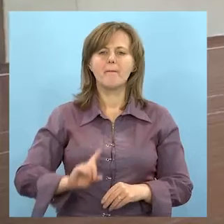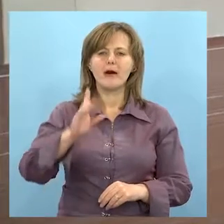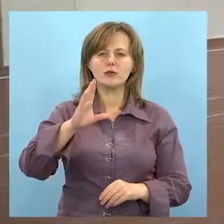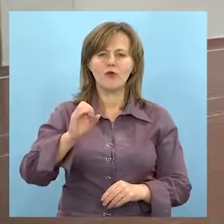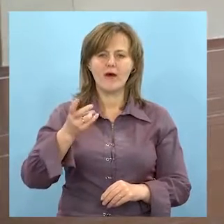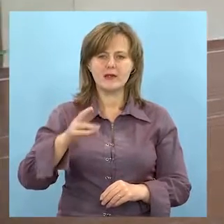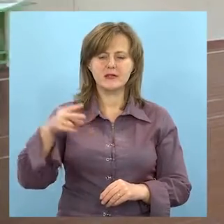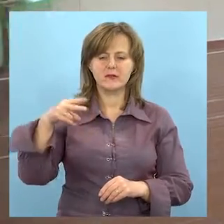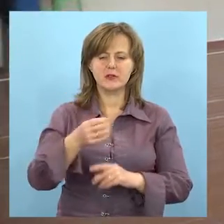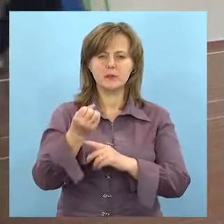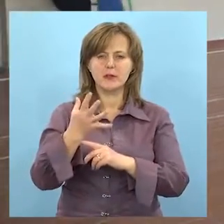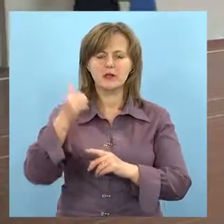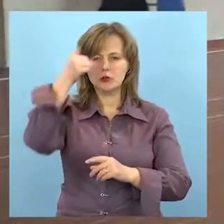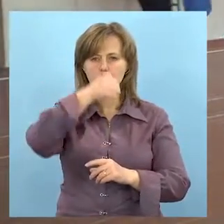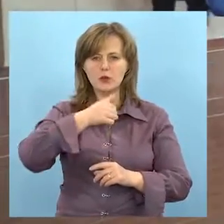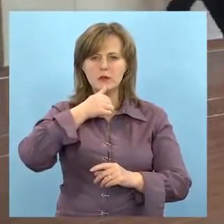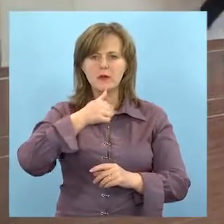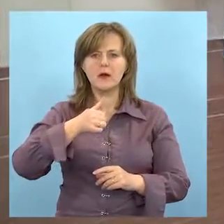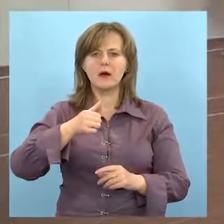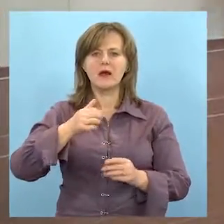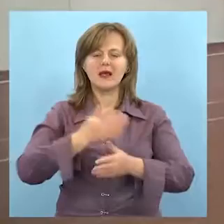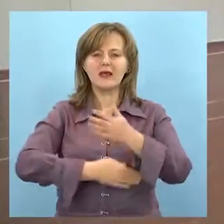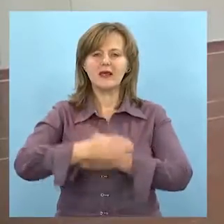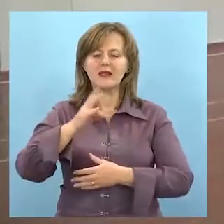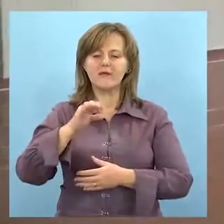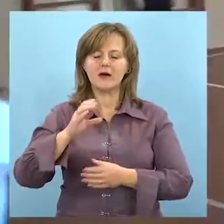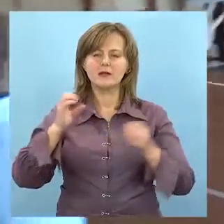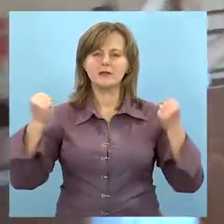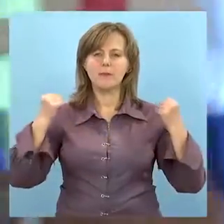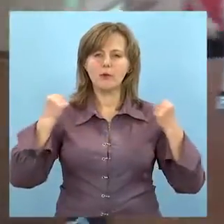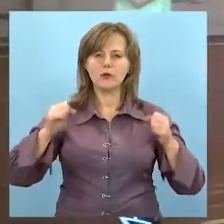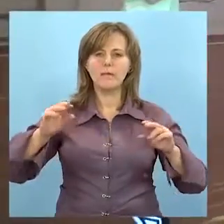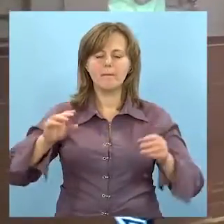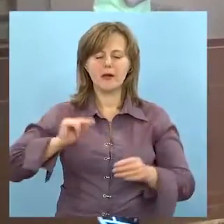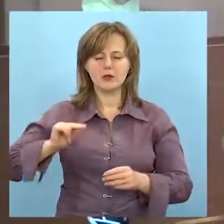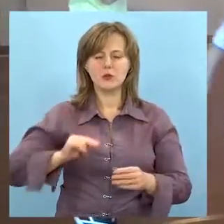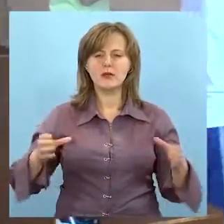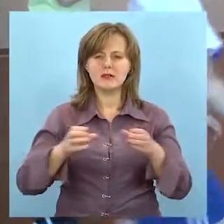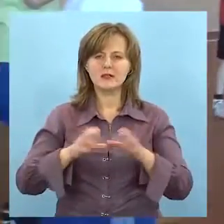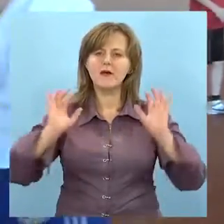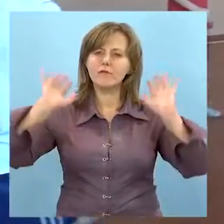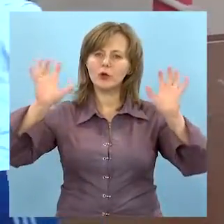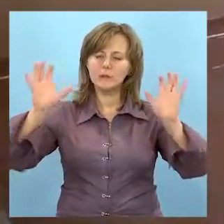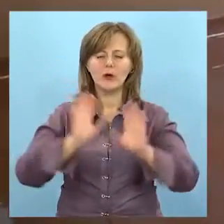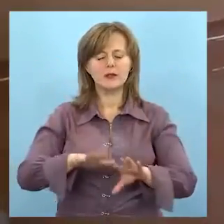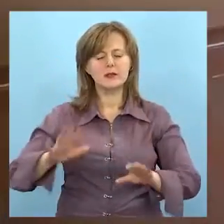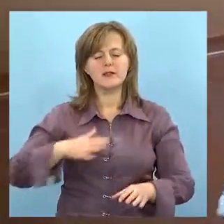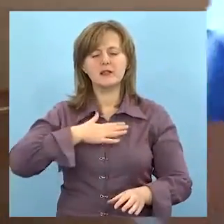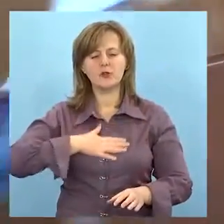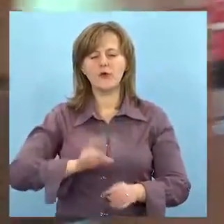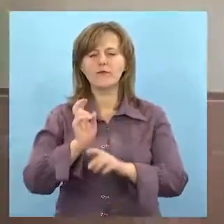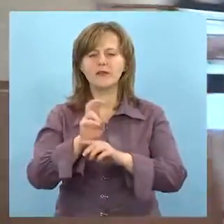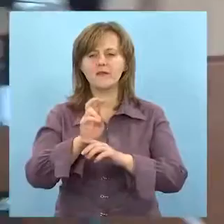З першого вересня 2015 року у ДСШ Центру Інваспорт працює секція волейболу. Діти із